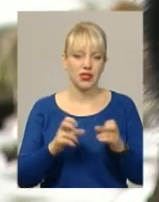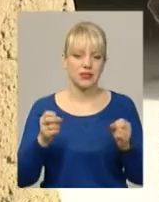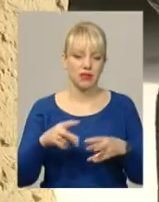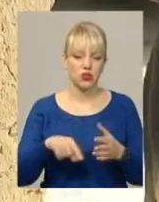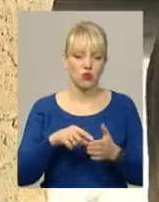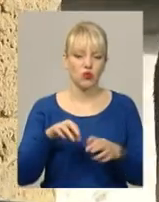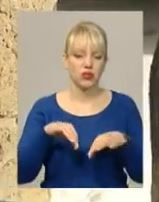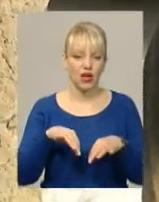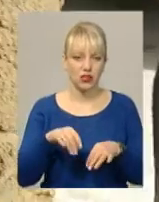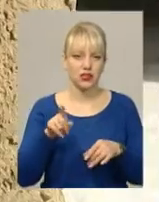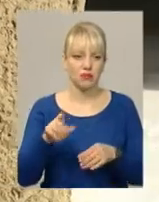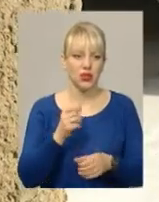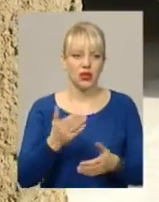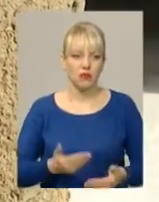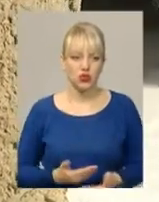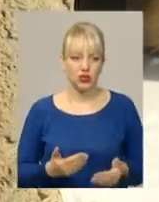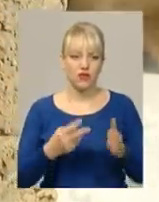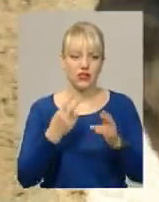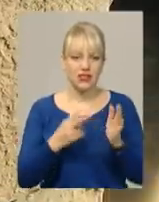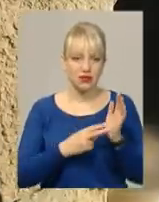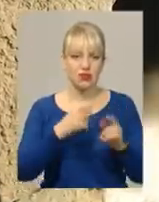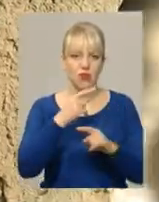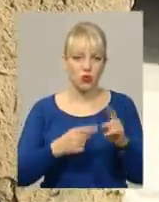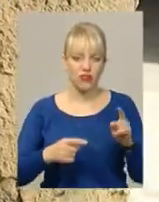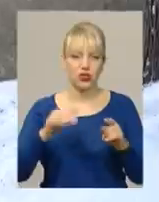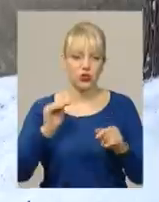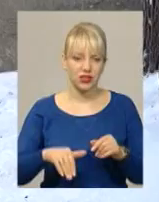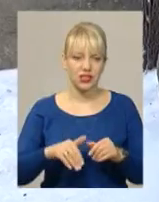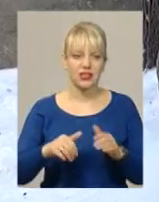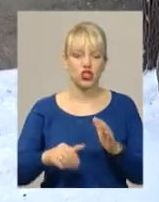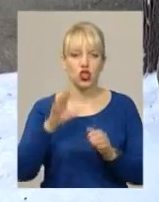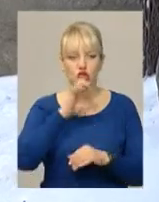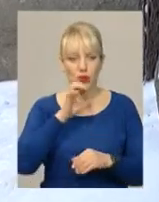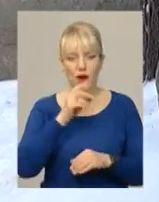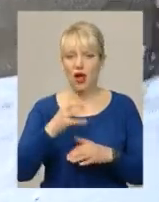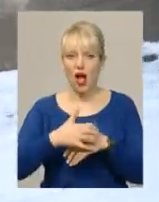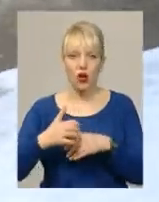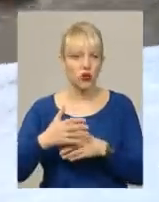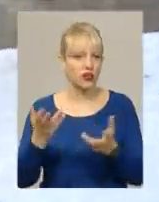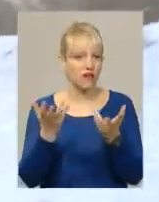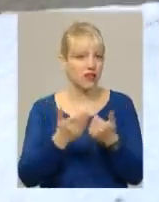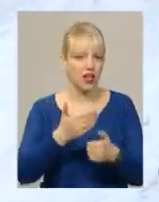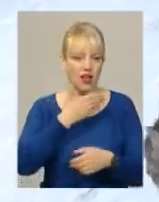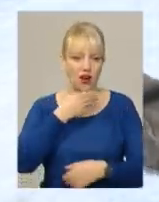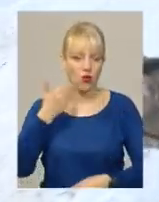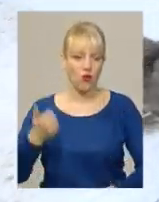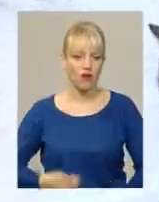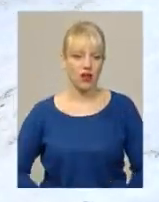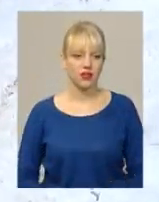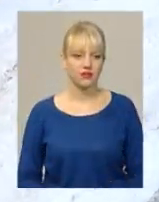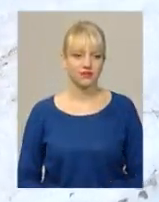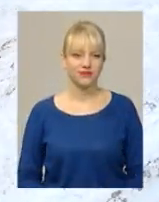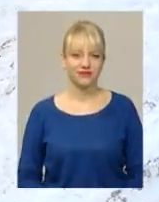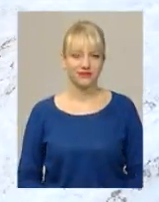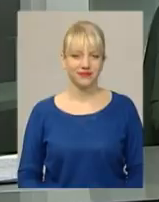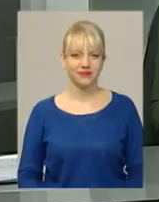обласному центрі проживають 7,5 тисяч безпритульних собак. Котів комунальники не рахували. Вікторія Паламар, Володимир Паламар – Новини Поділля,